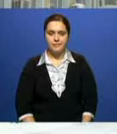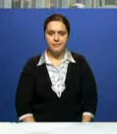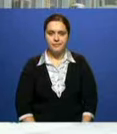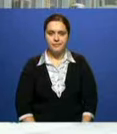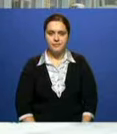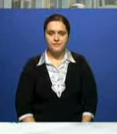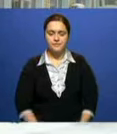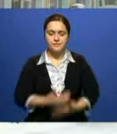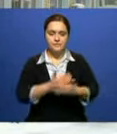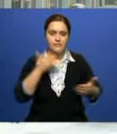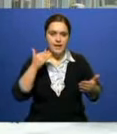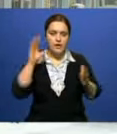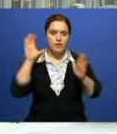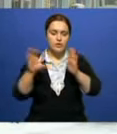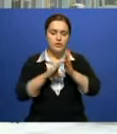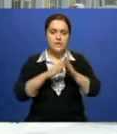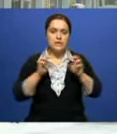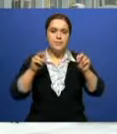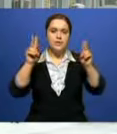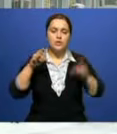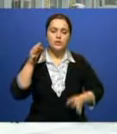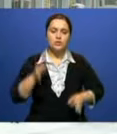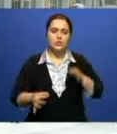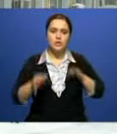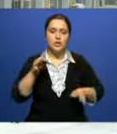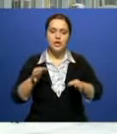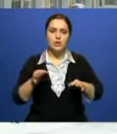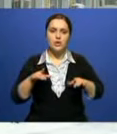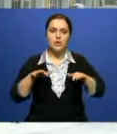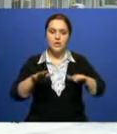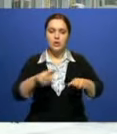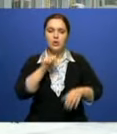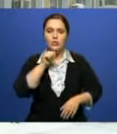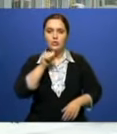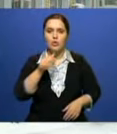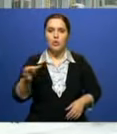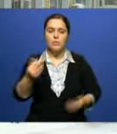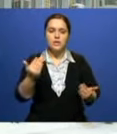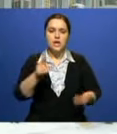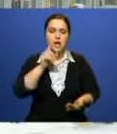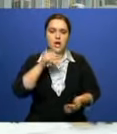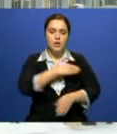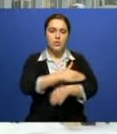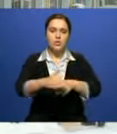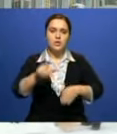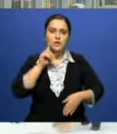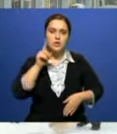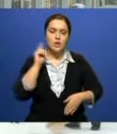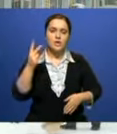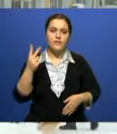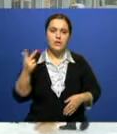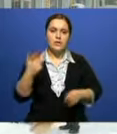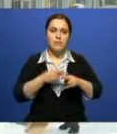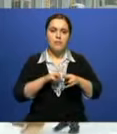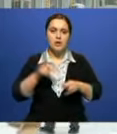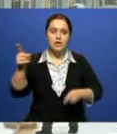Предварительное слушание идет в специализированном суде по уголовным делам Косанайской области, здесь на улице Зеленой, 23. Подсудимому, которого